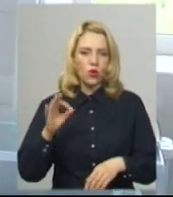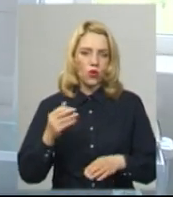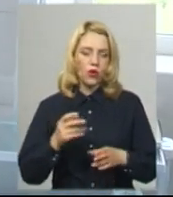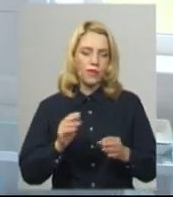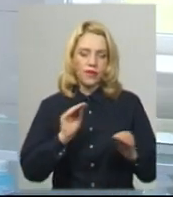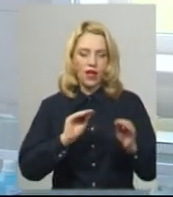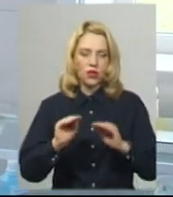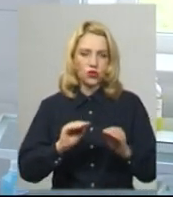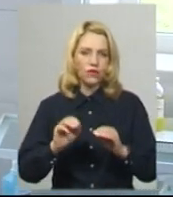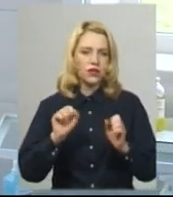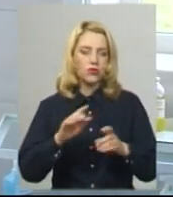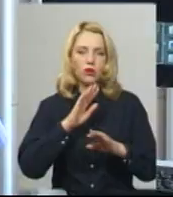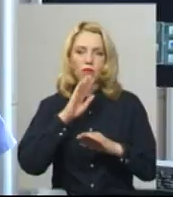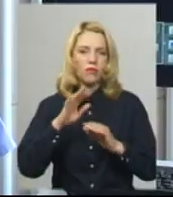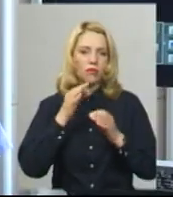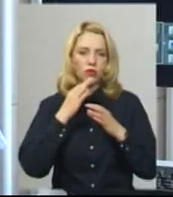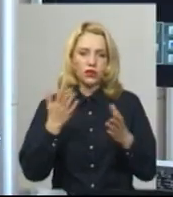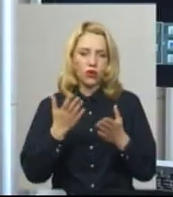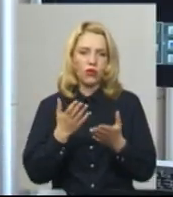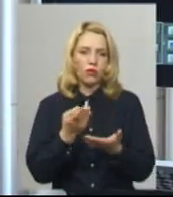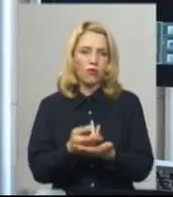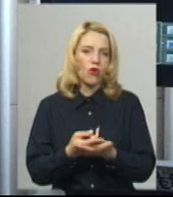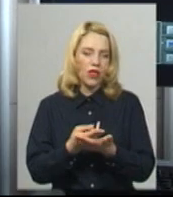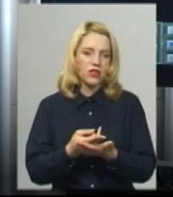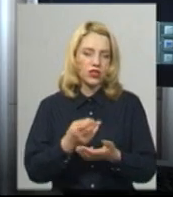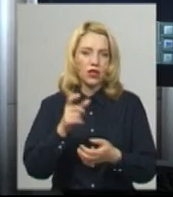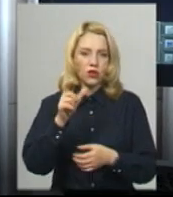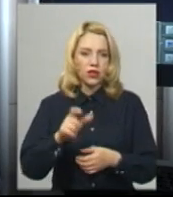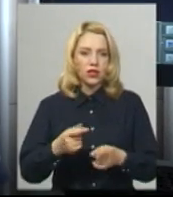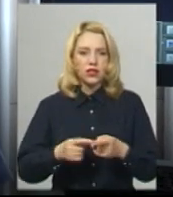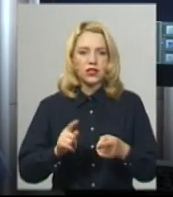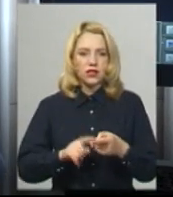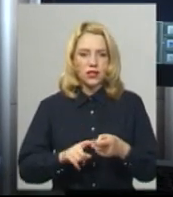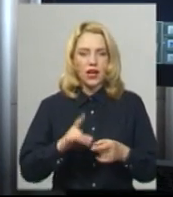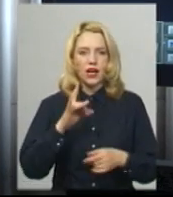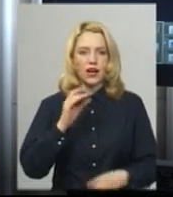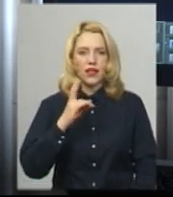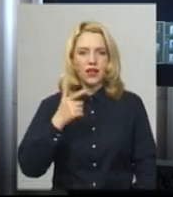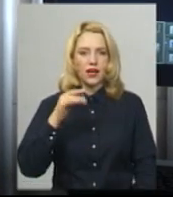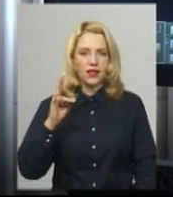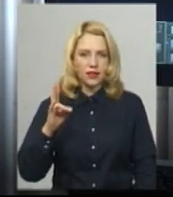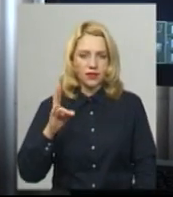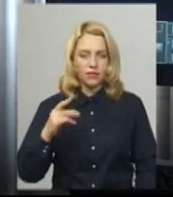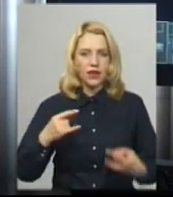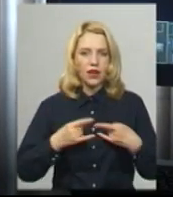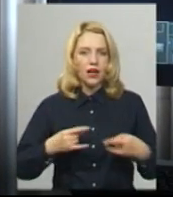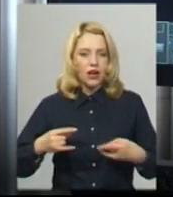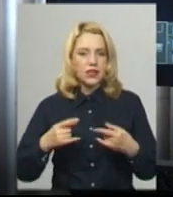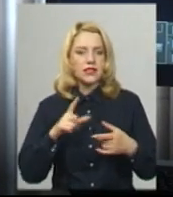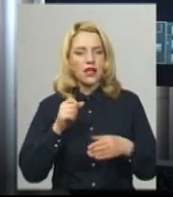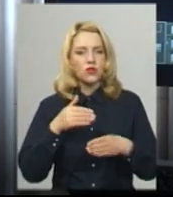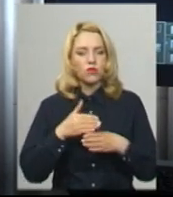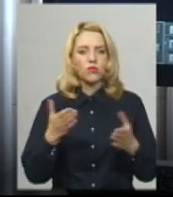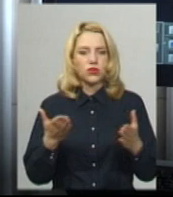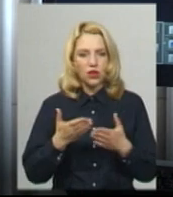його можна під будь-яке положення пацієнта. Електронно-оптичний перетворювач – це рентгенівський апарат, який за допомогою